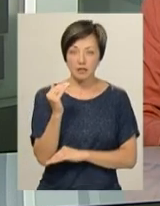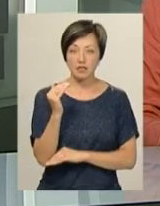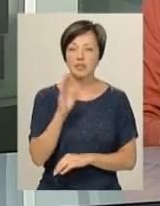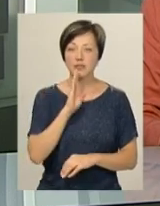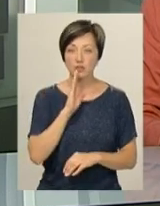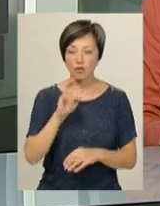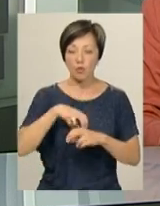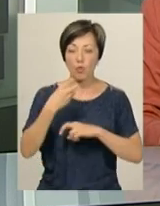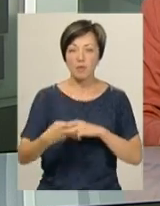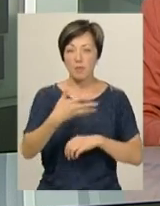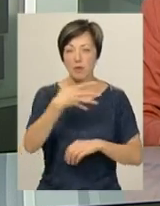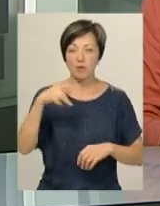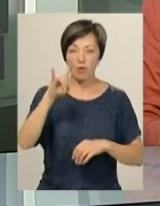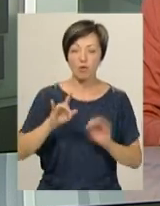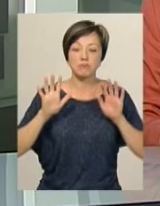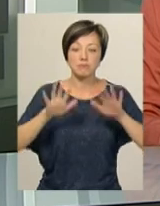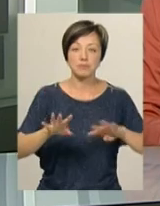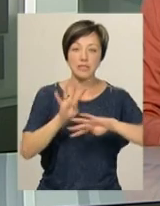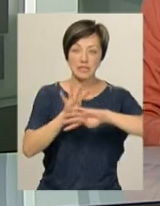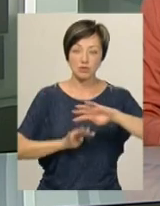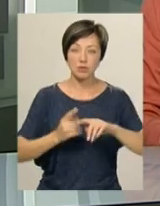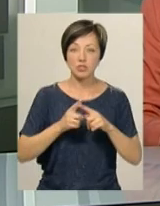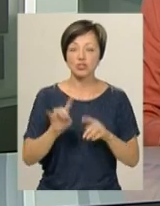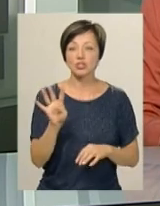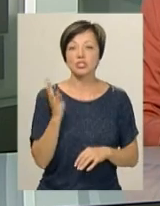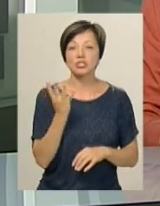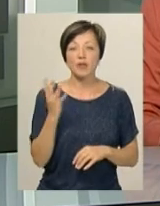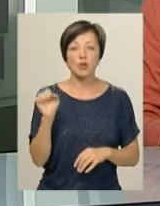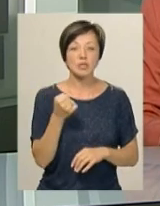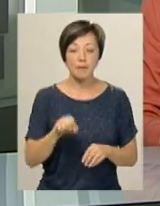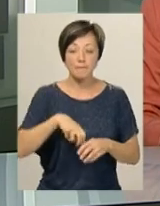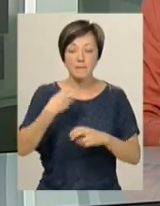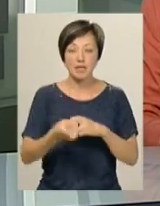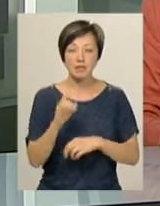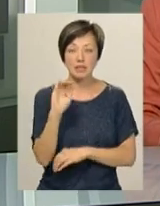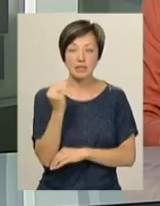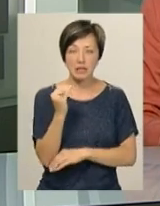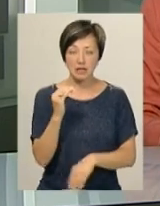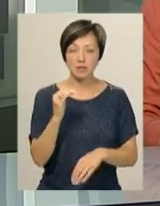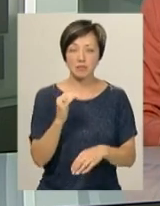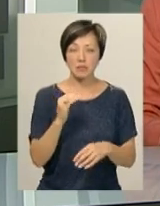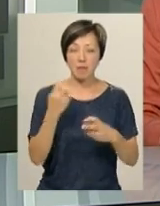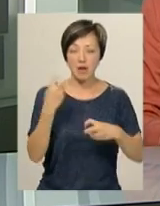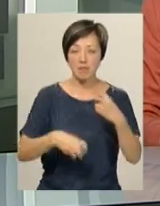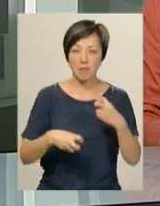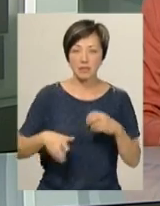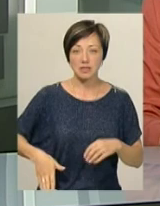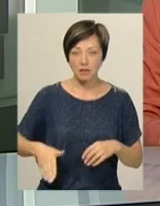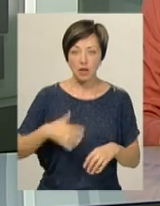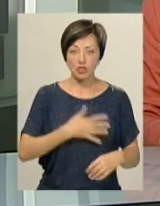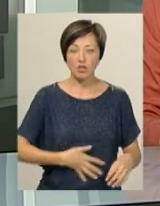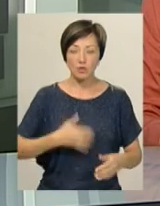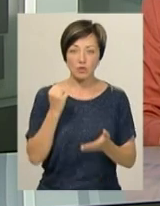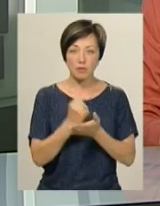'ятого поверху, опершись на москітну сітку. Сталося це 4 серпня. Після падіння в дитини діагностували перелам стегна, черевну